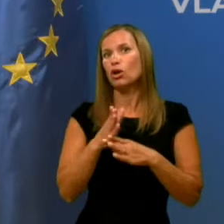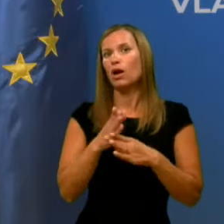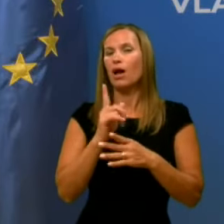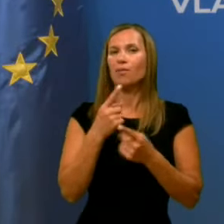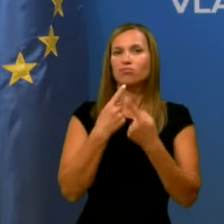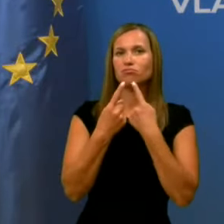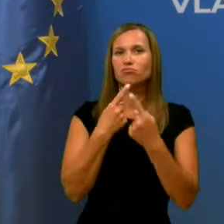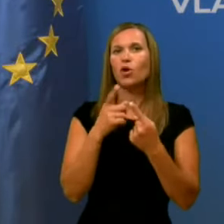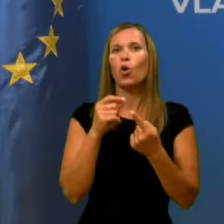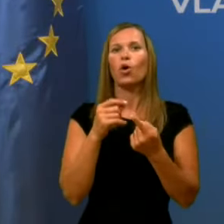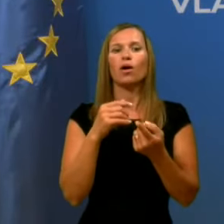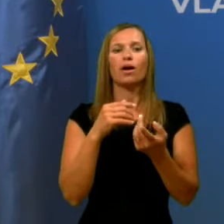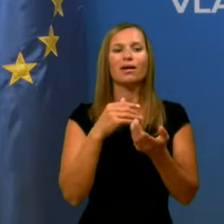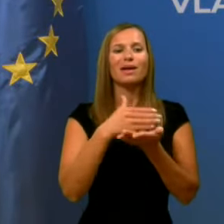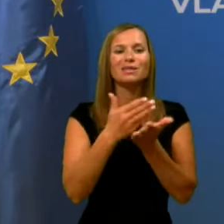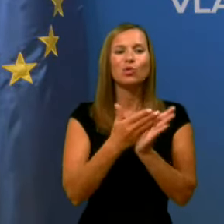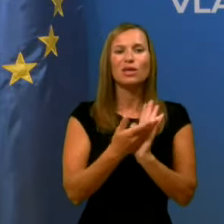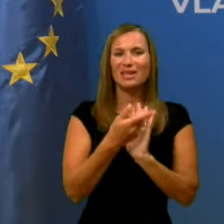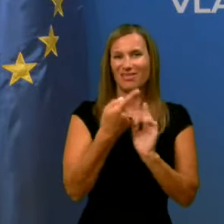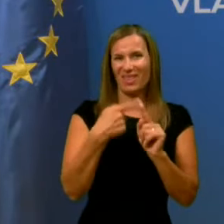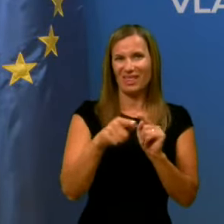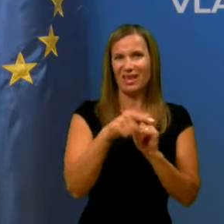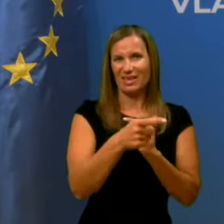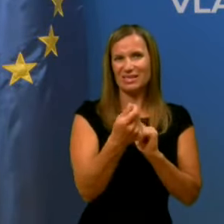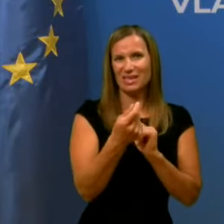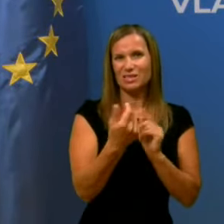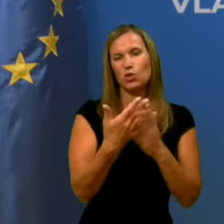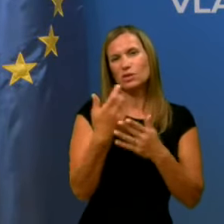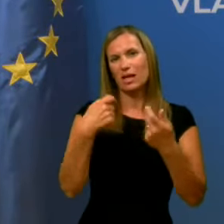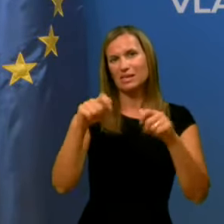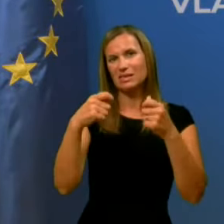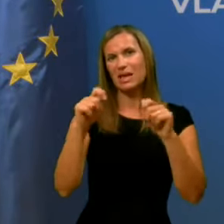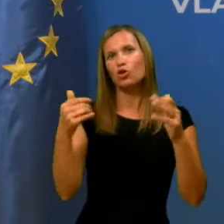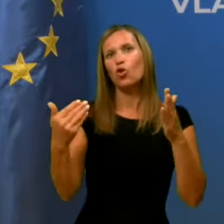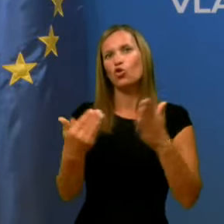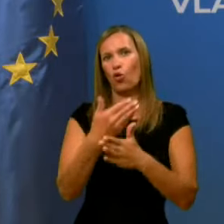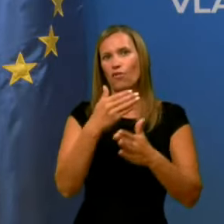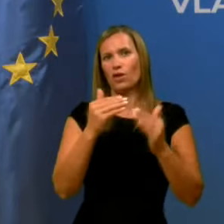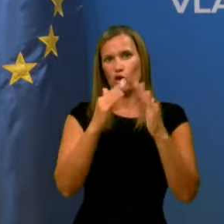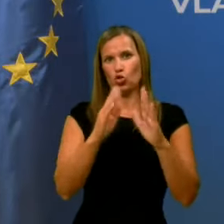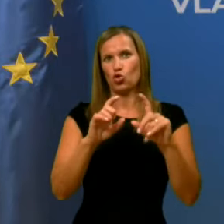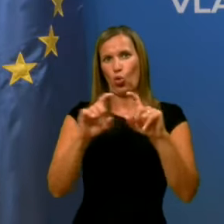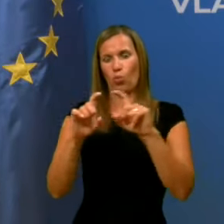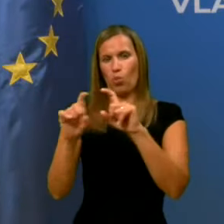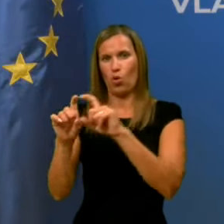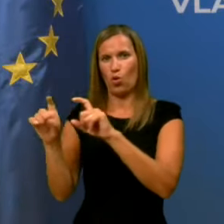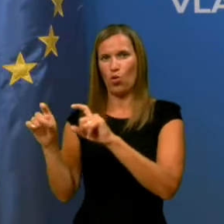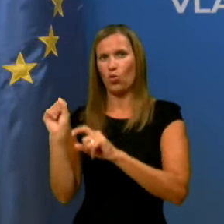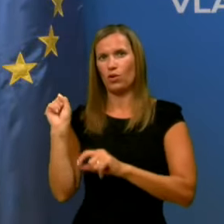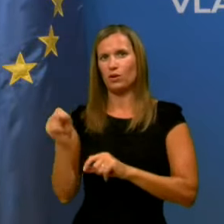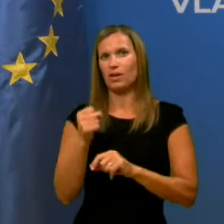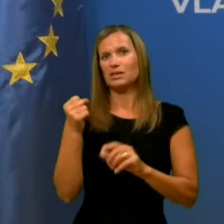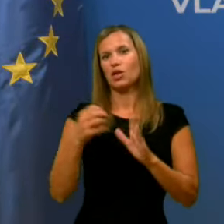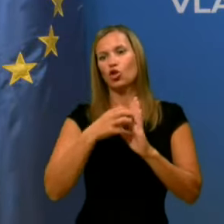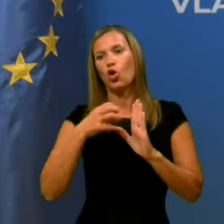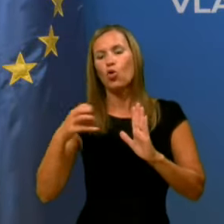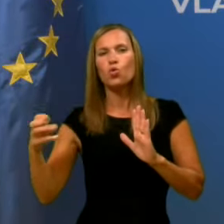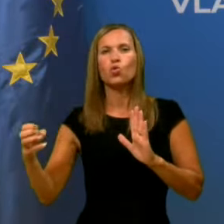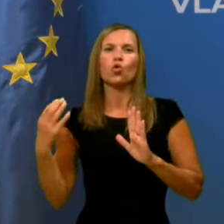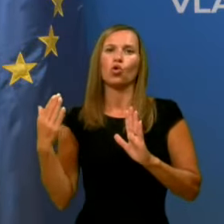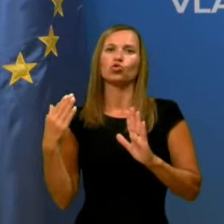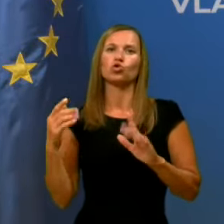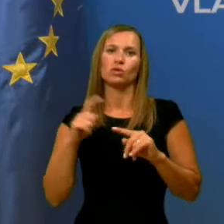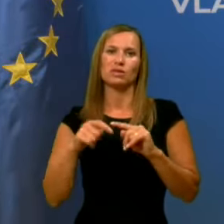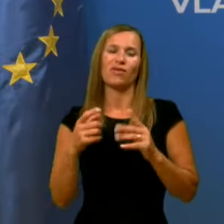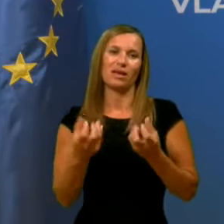sporeditvi tudi dela teh sredstev za mogoče izgradnjo novih domov, da se nekako dolgoročno zadeva reši.